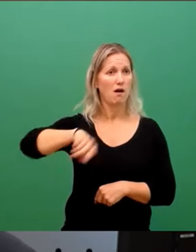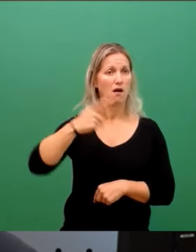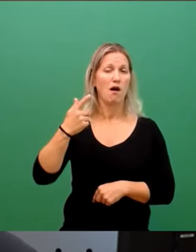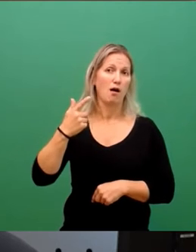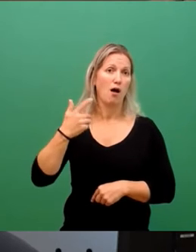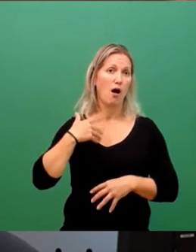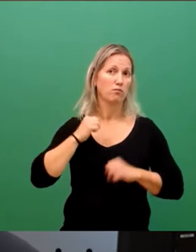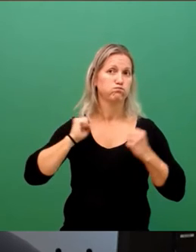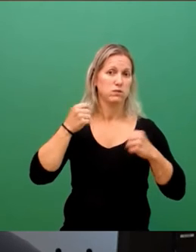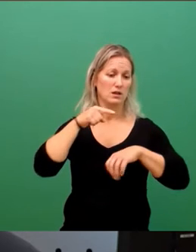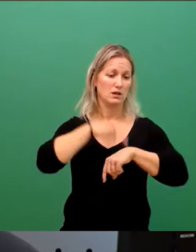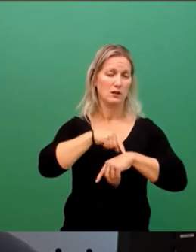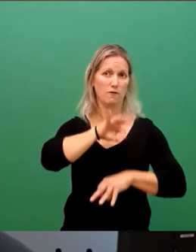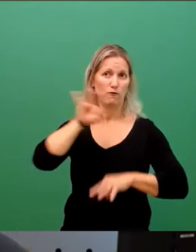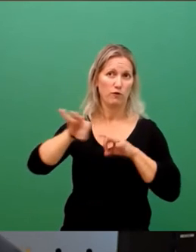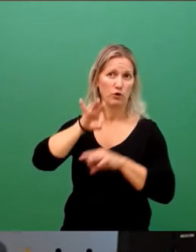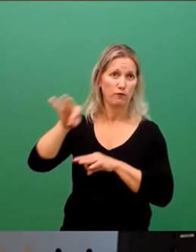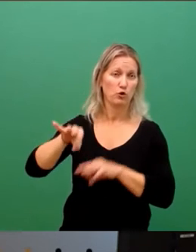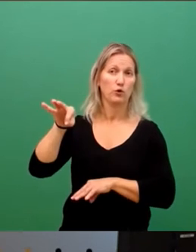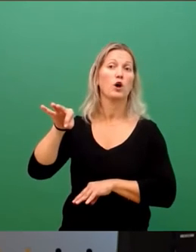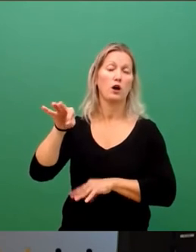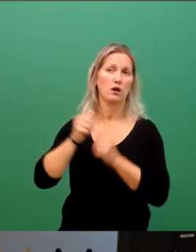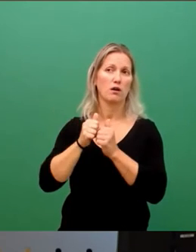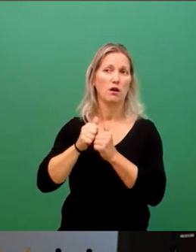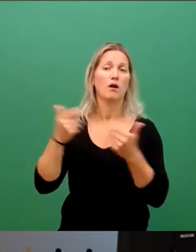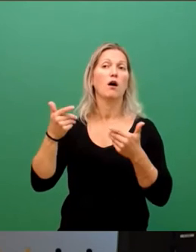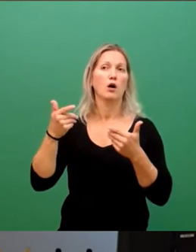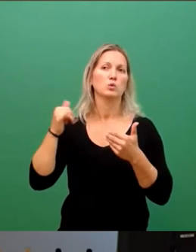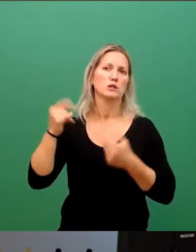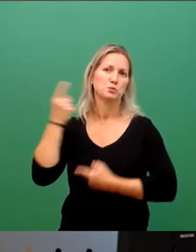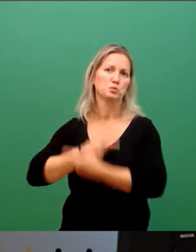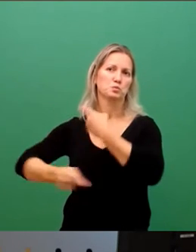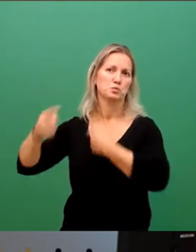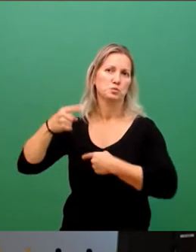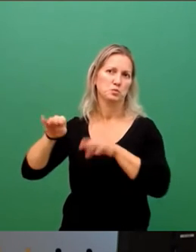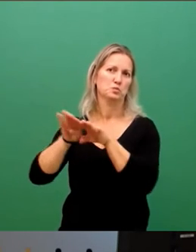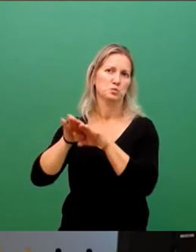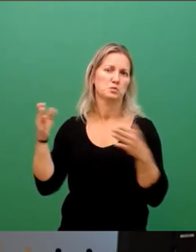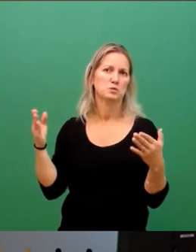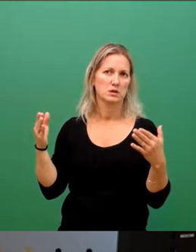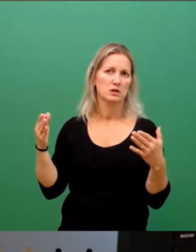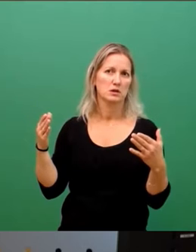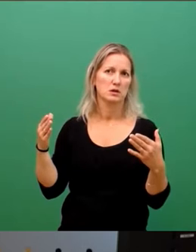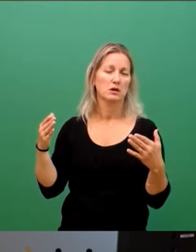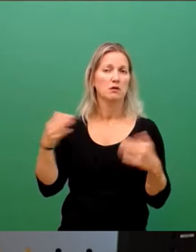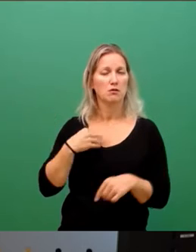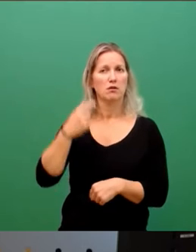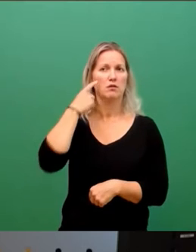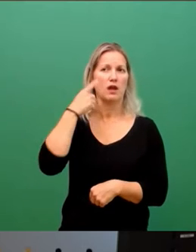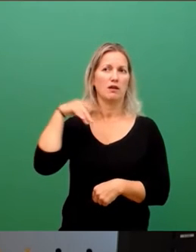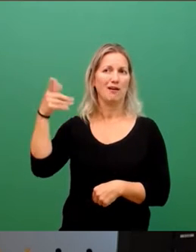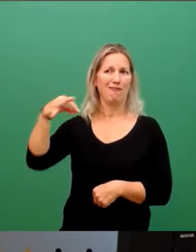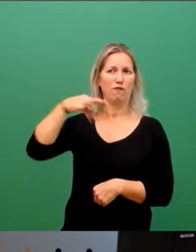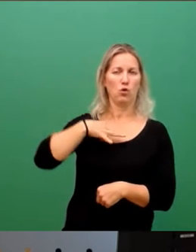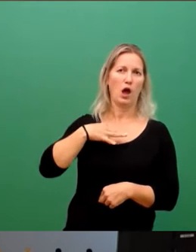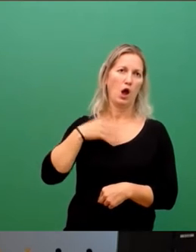entsprechend begleitet. Und ich glaube auch, dass wir da wirklich große Promotoren haben, die